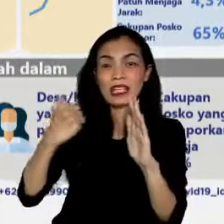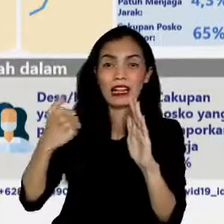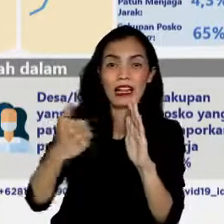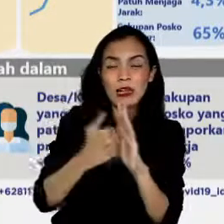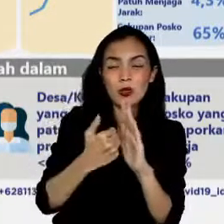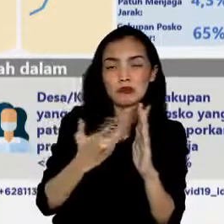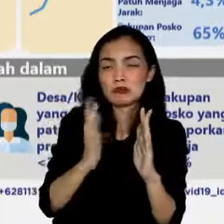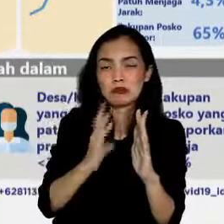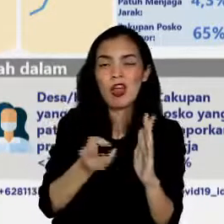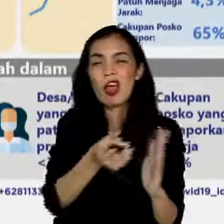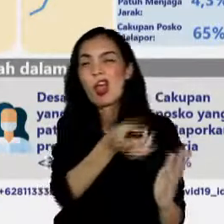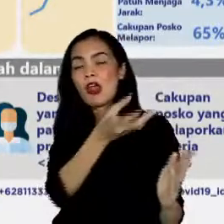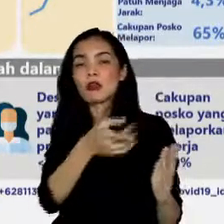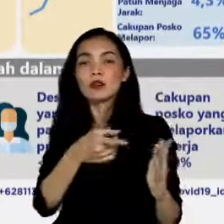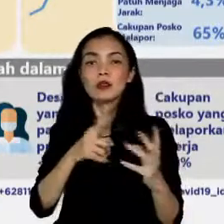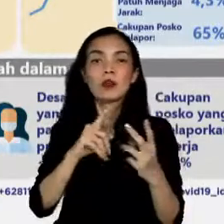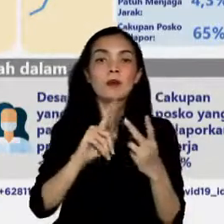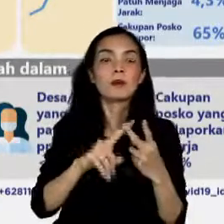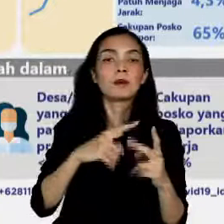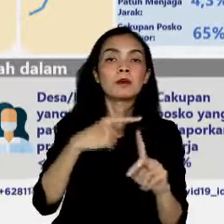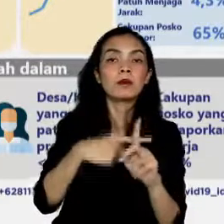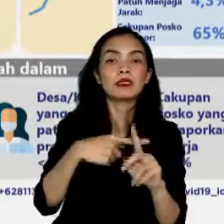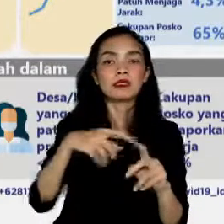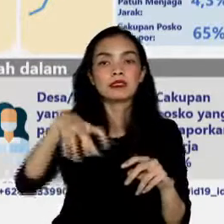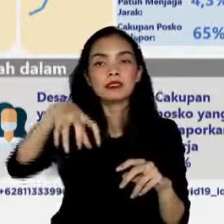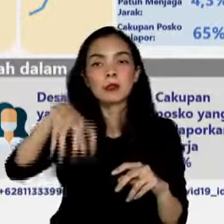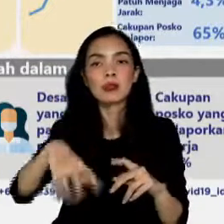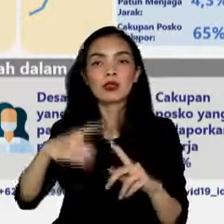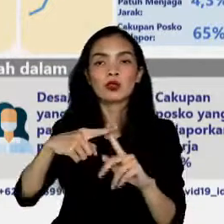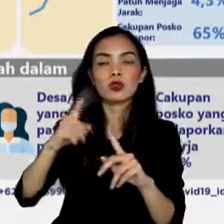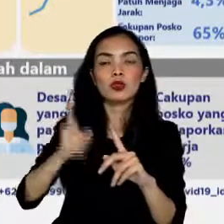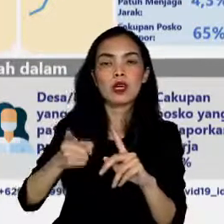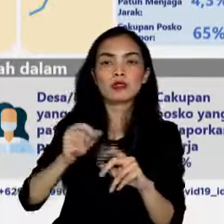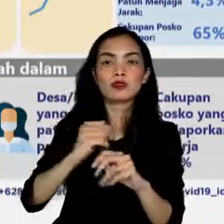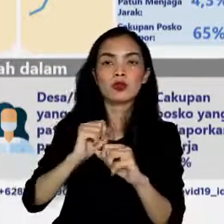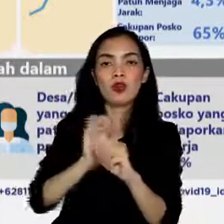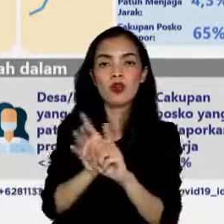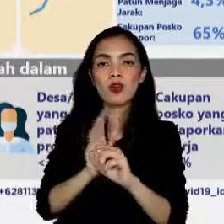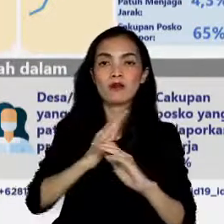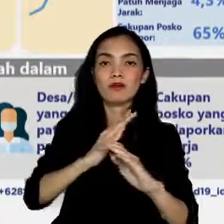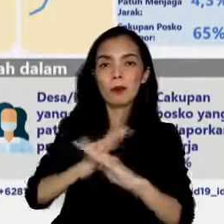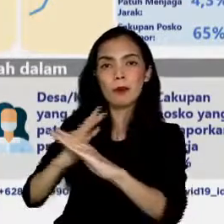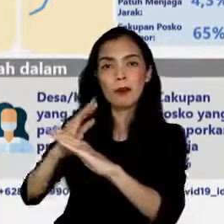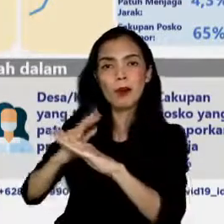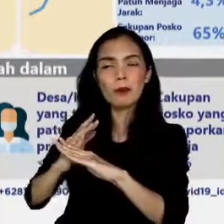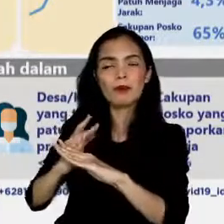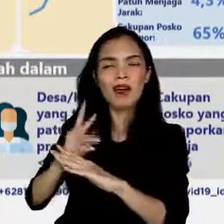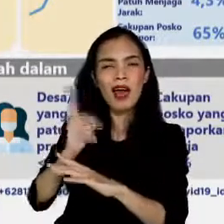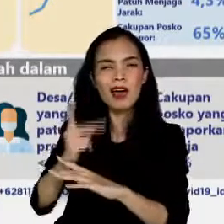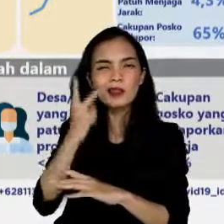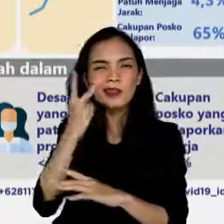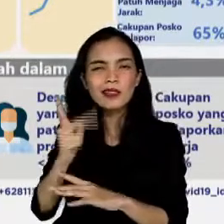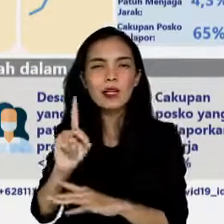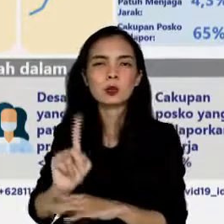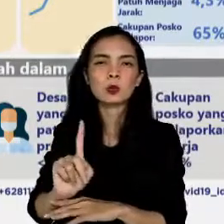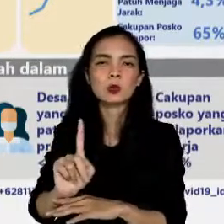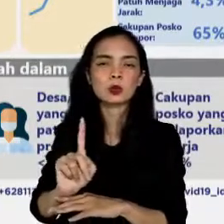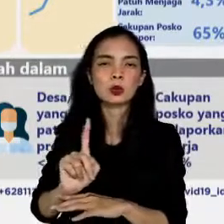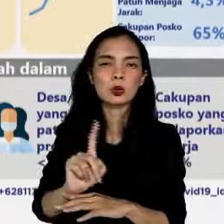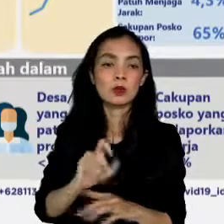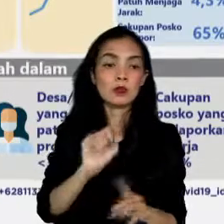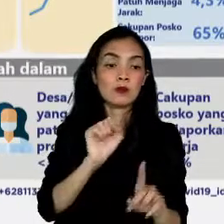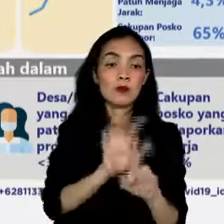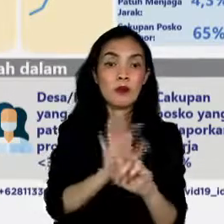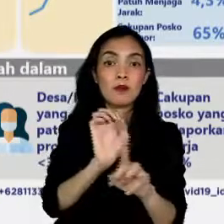posko di wilayah tersebut yang melaporkan kinerja juga perlu dijadikan pertimbangan. Kasus positif